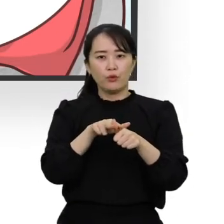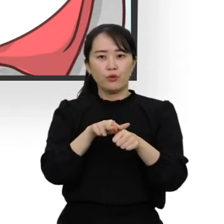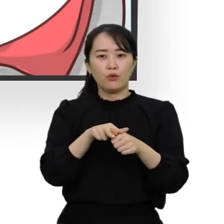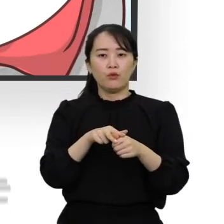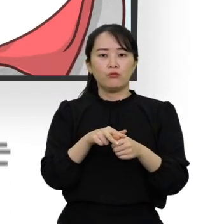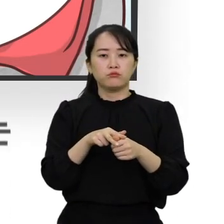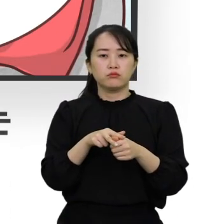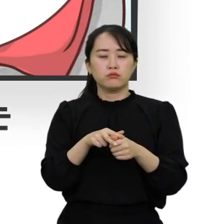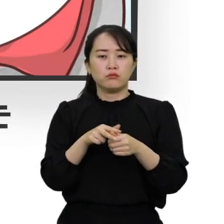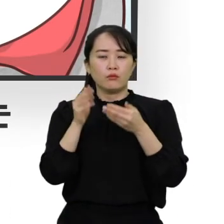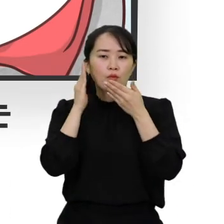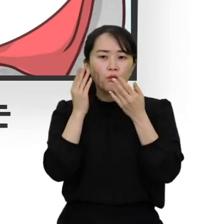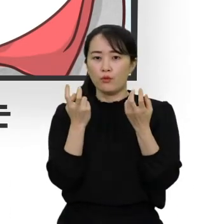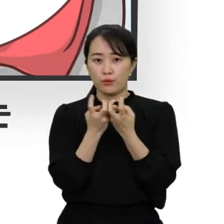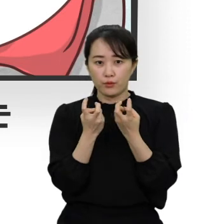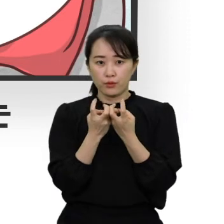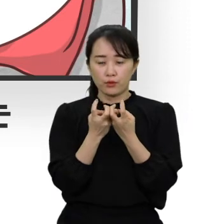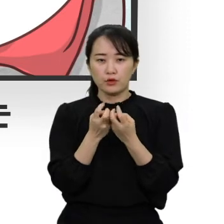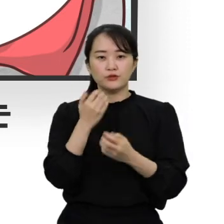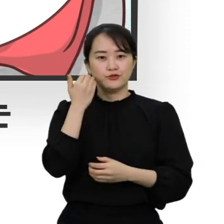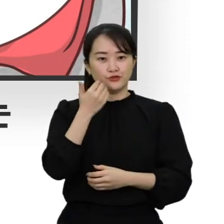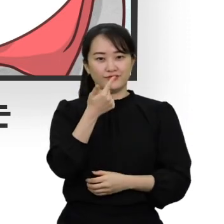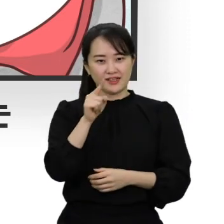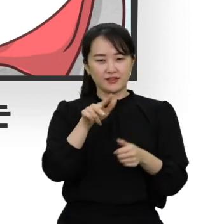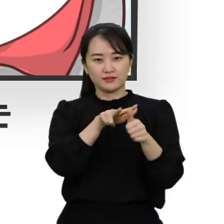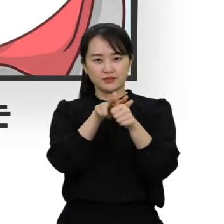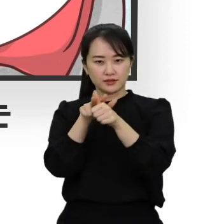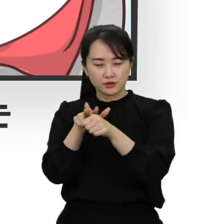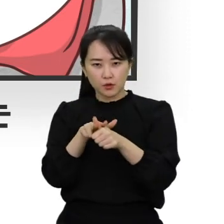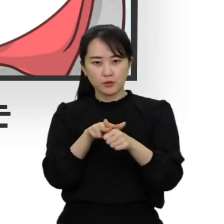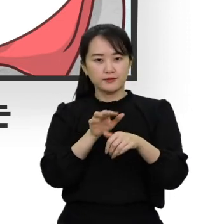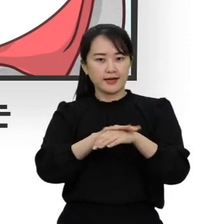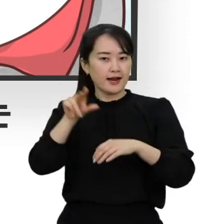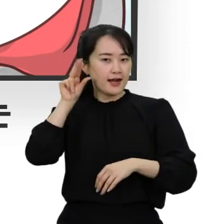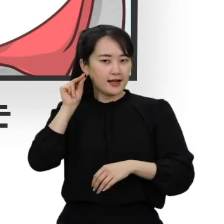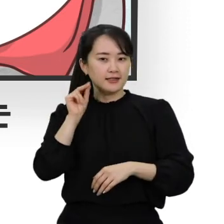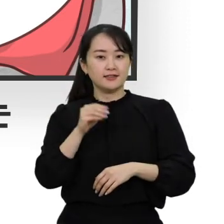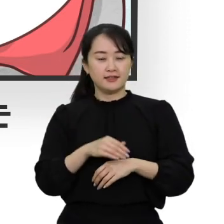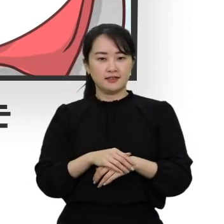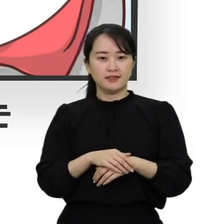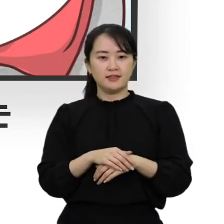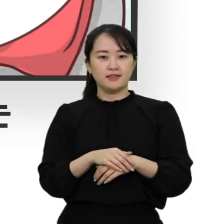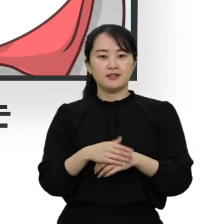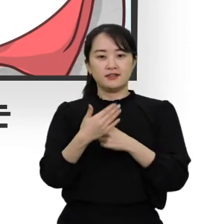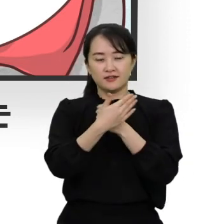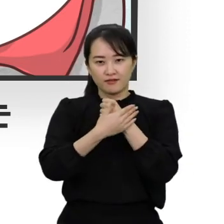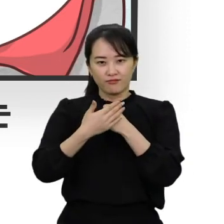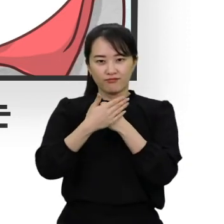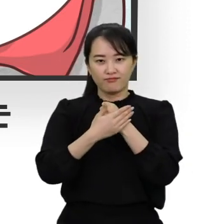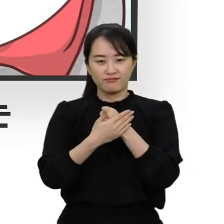막막할 수밖에 없겠죠? 누구나 정보에 접근할 수 있도록 다양한 언어를 제공하는 재난방송 덕분에